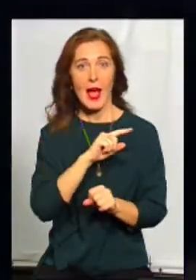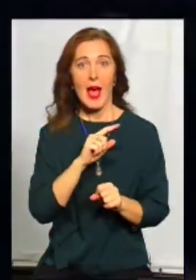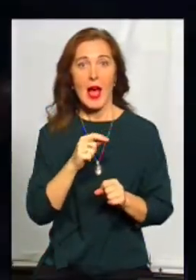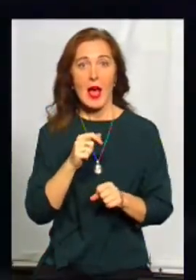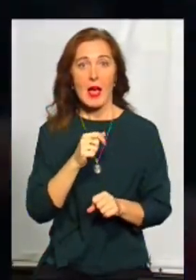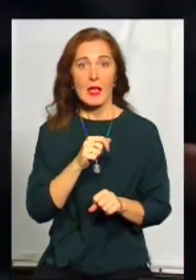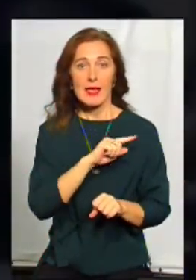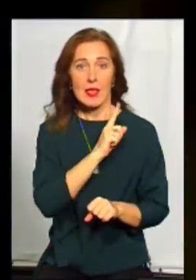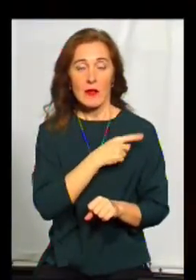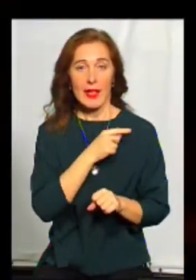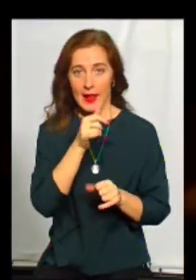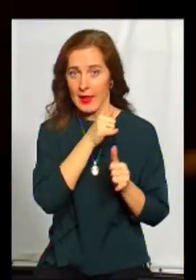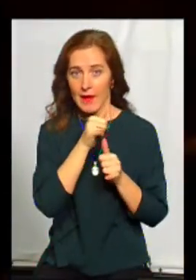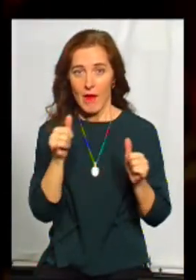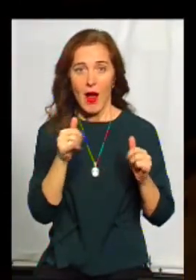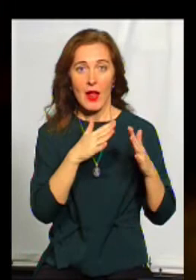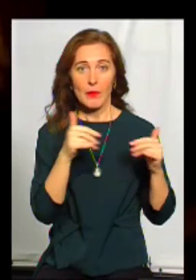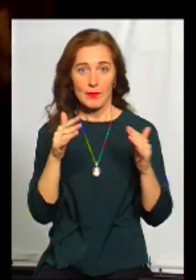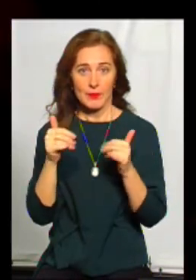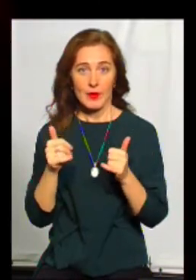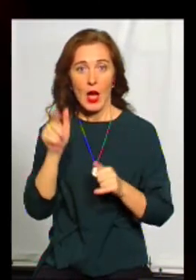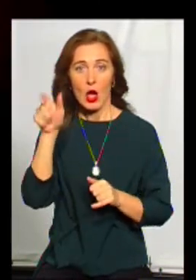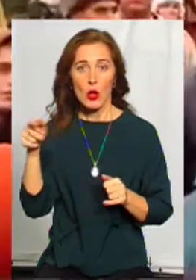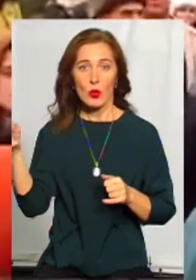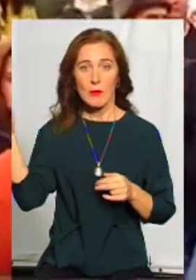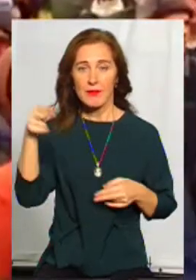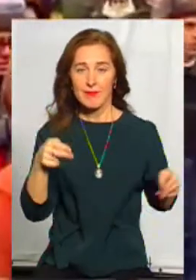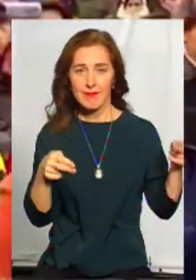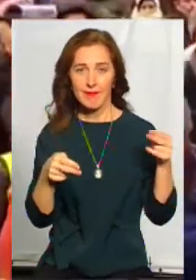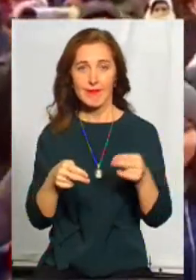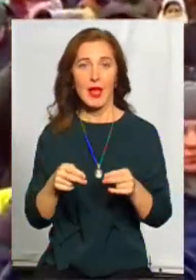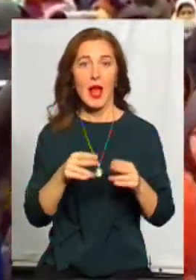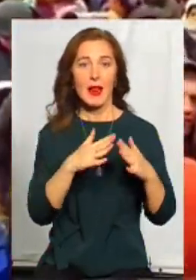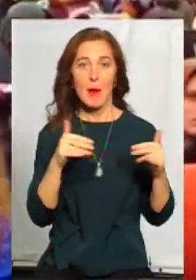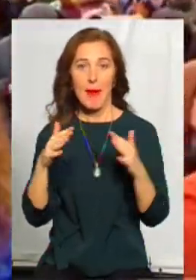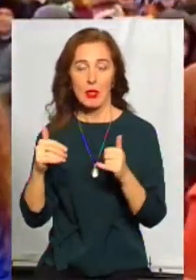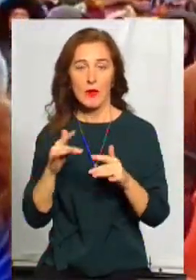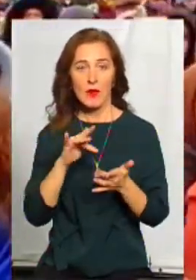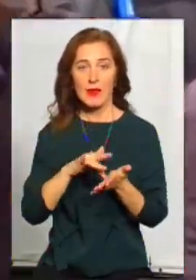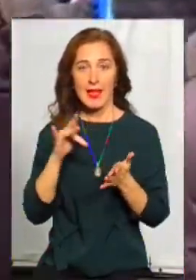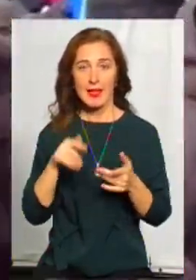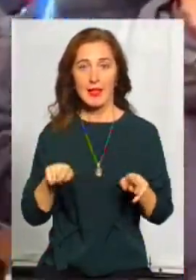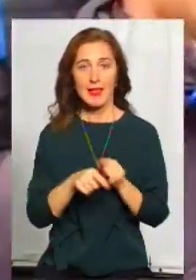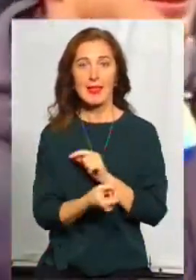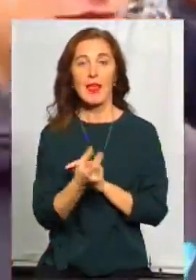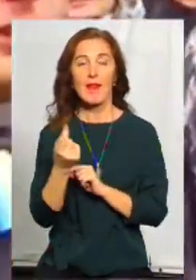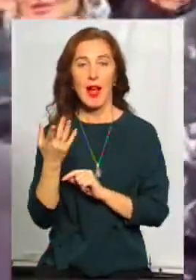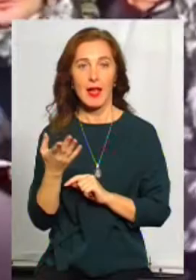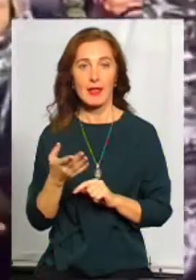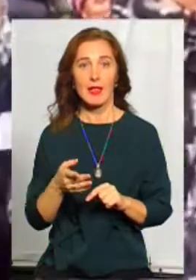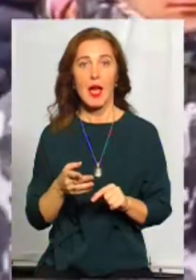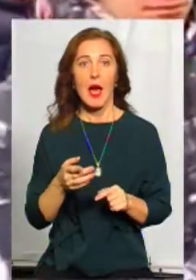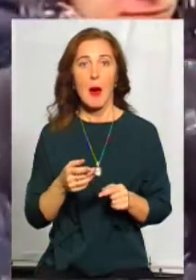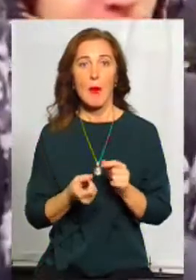спричинило перші сутичка. До Києва підтягуються люди з інших міст України. Наметове містечко в центрі таки з'являється. Та беруться там переважно